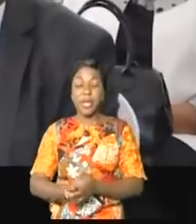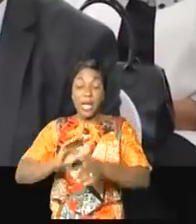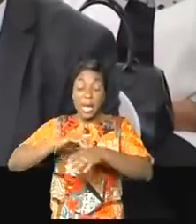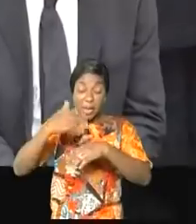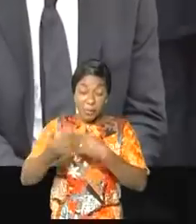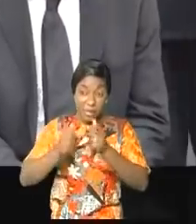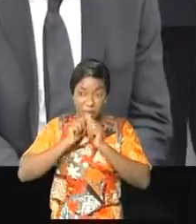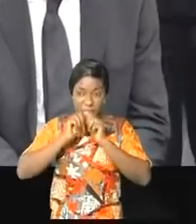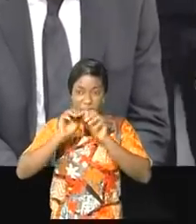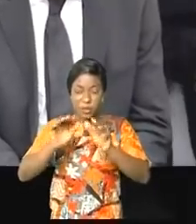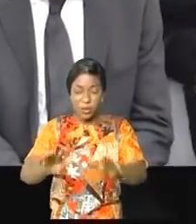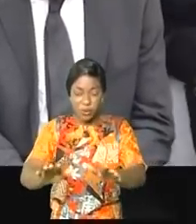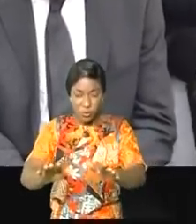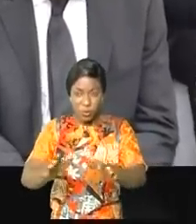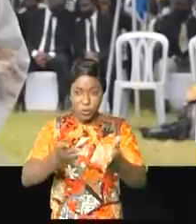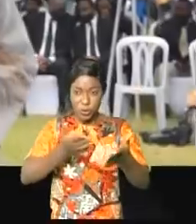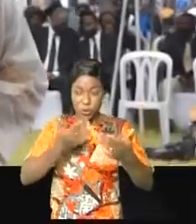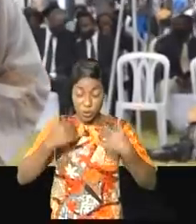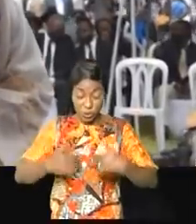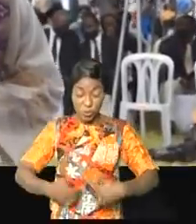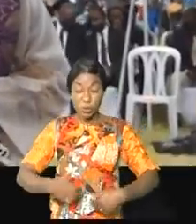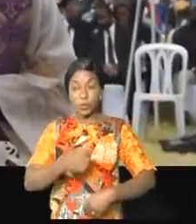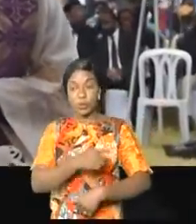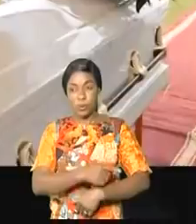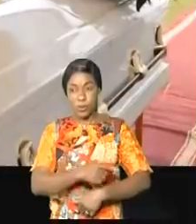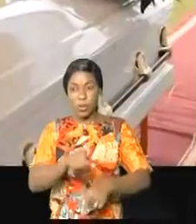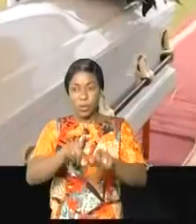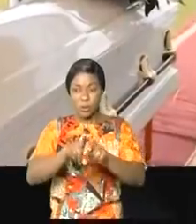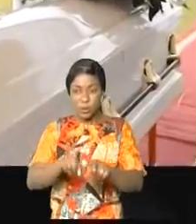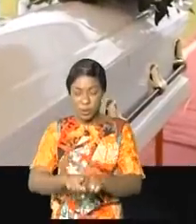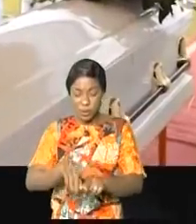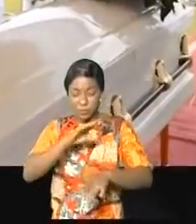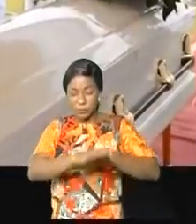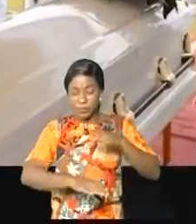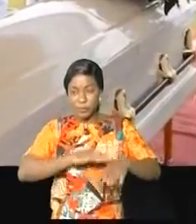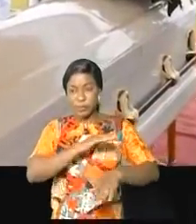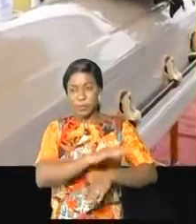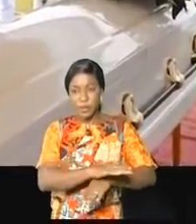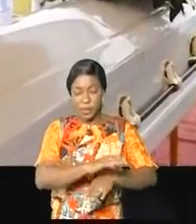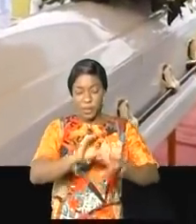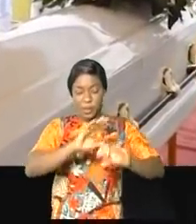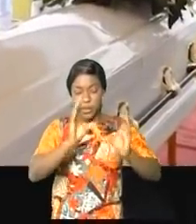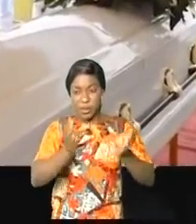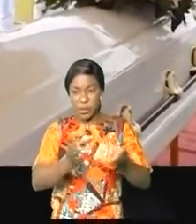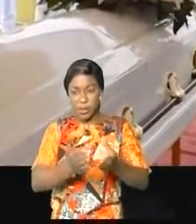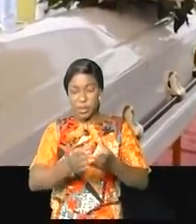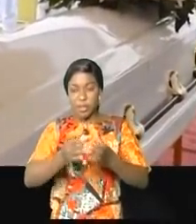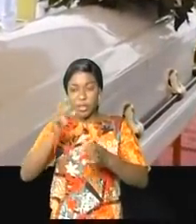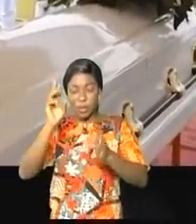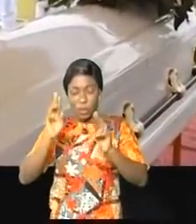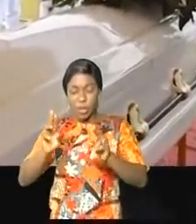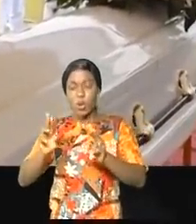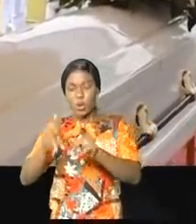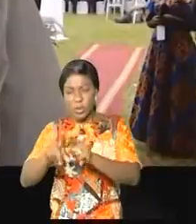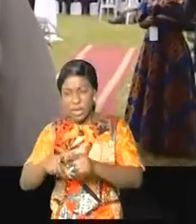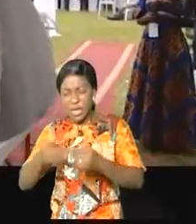la bénédiction de la dépouille au cours d'une messe dite par le père Eric Machako de la Congrégation des Jésuites qui a rendu